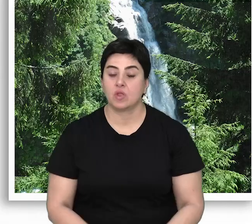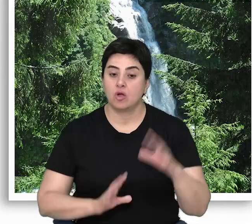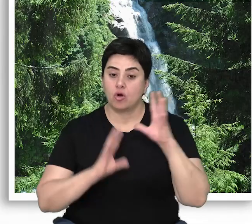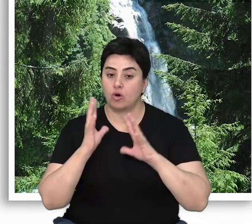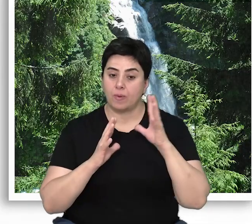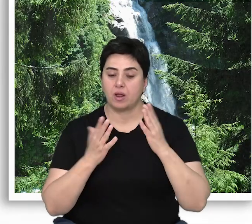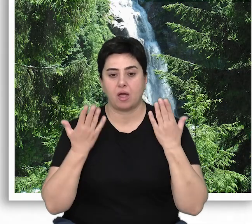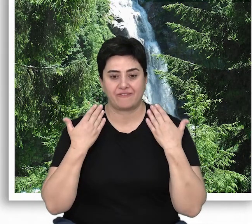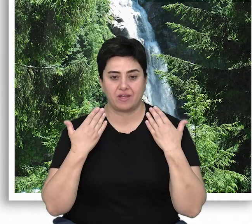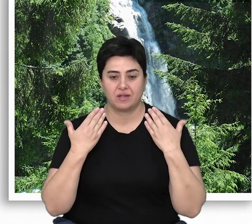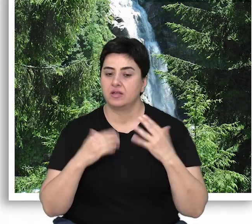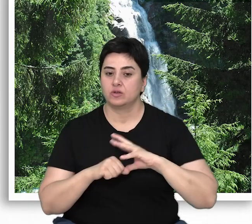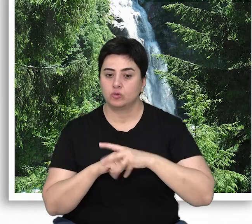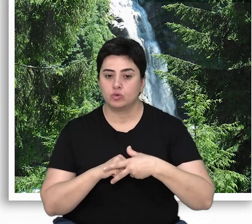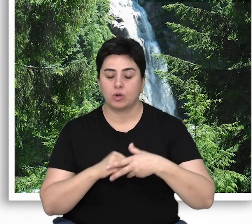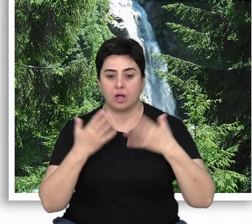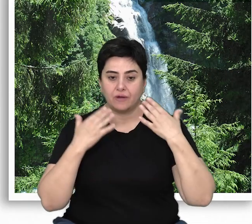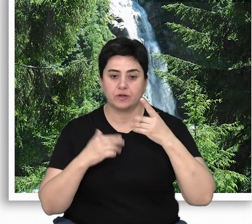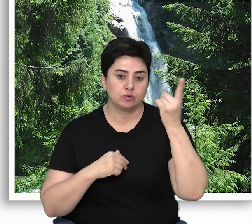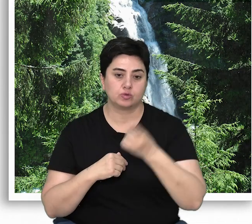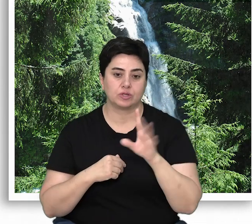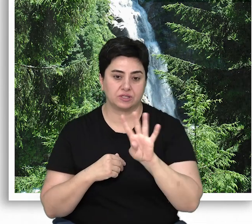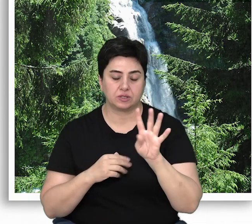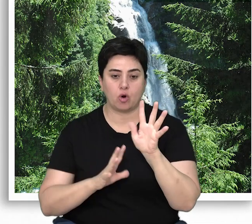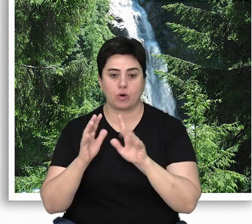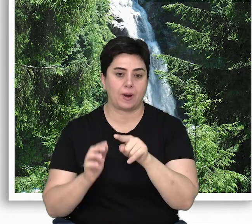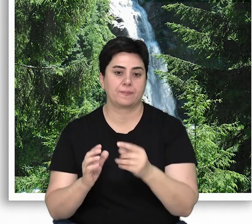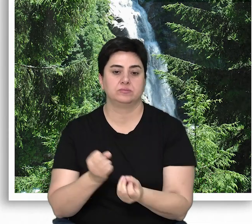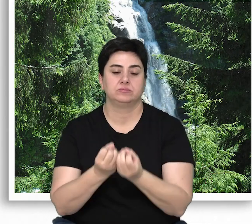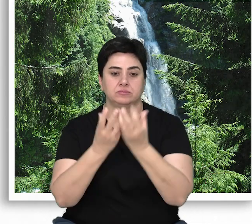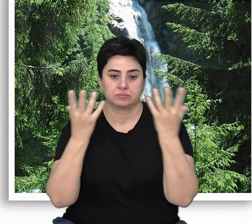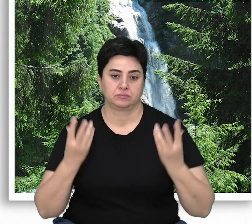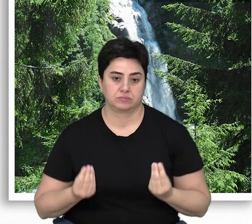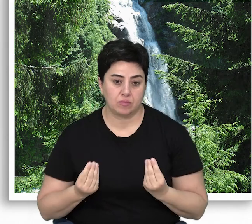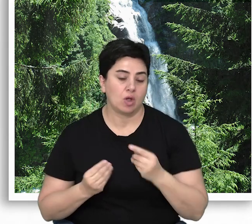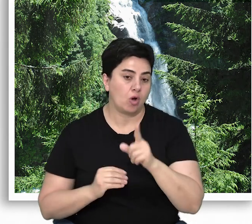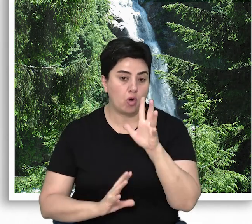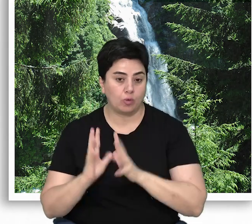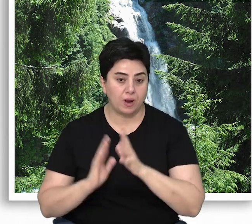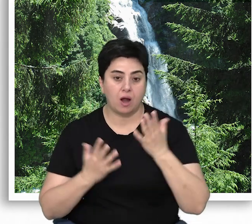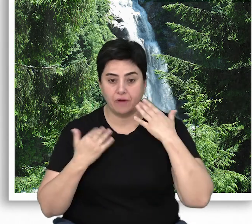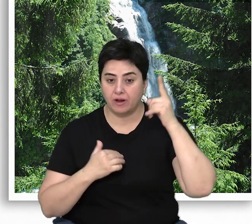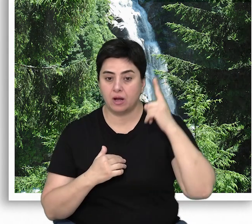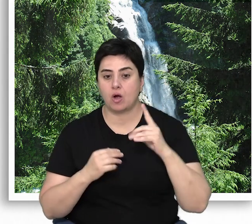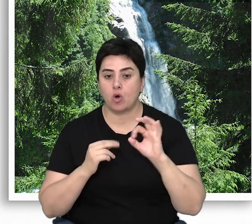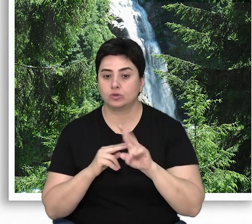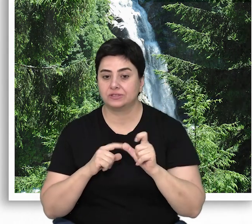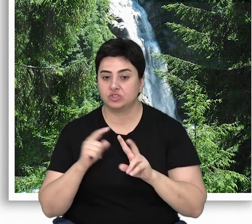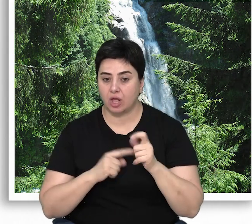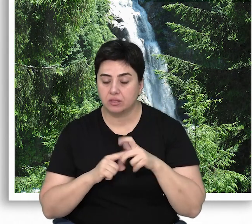Orman ve Hava Dünyadaki oksijenin yüzde 40'ı ormanlarda üretiliyor. Ormanlar, havadaki